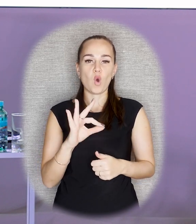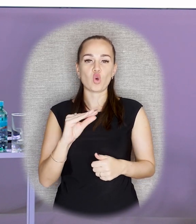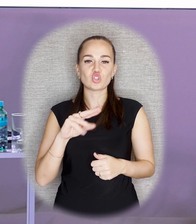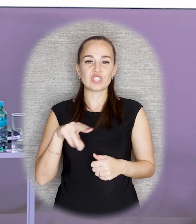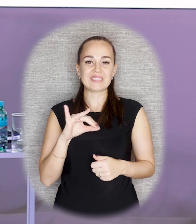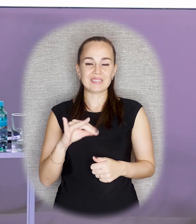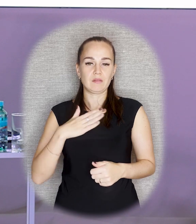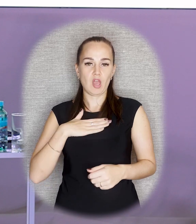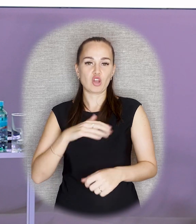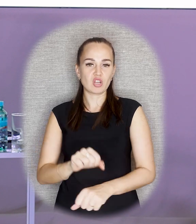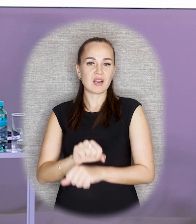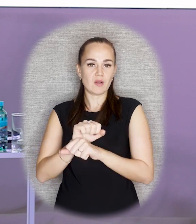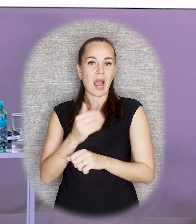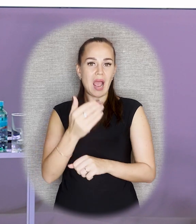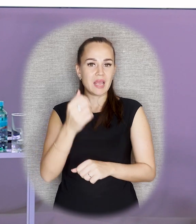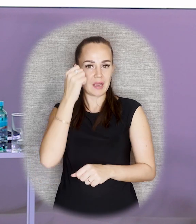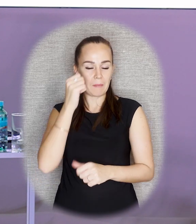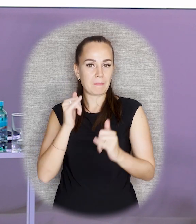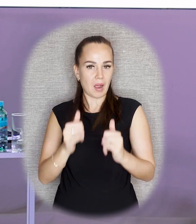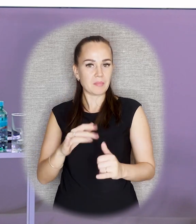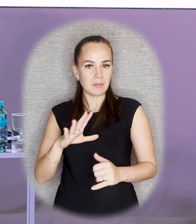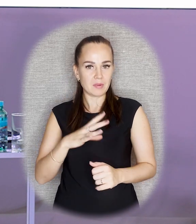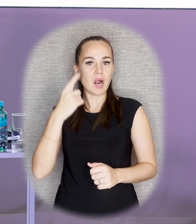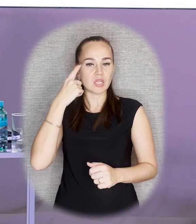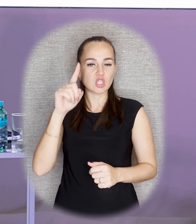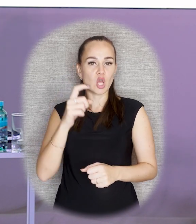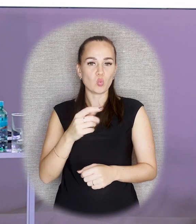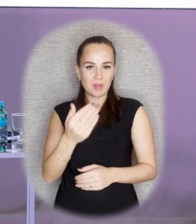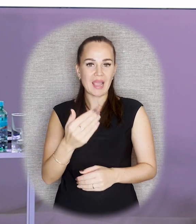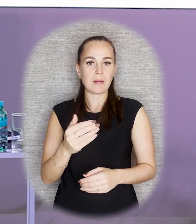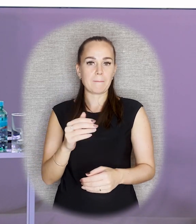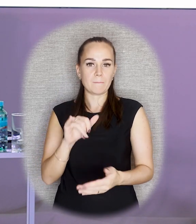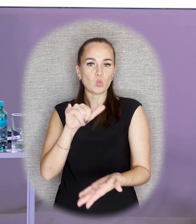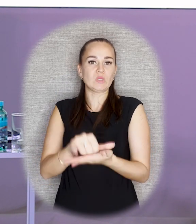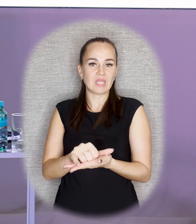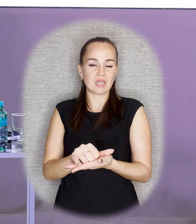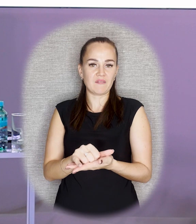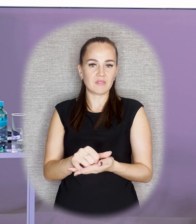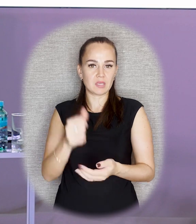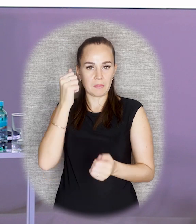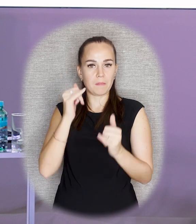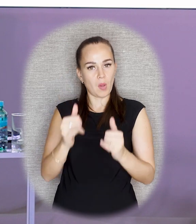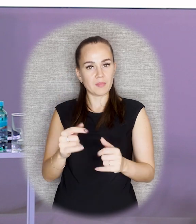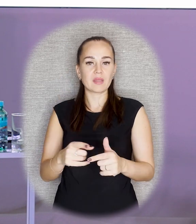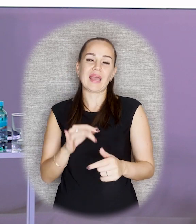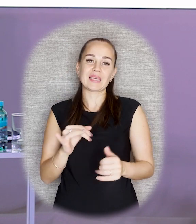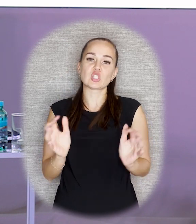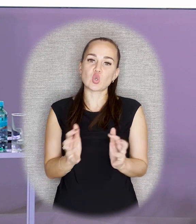судьба их памятников, вообще была ли задумка им поставить монументы и сохранились ли они?